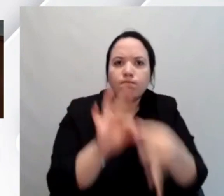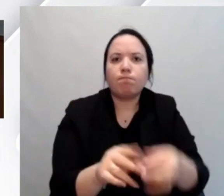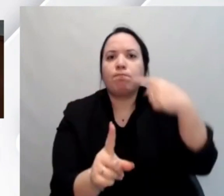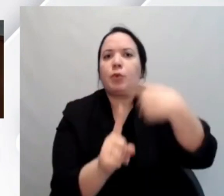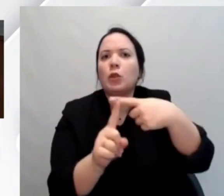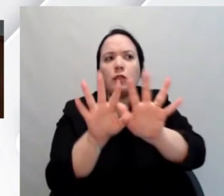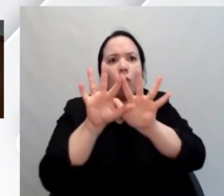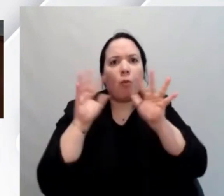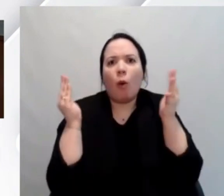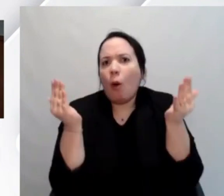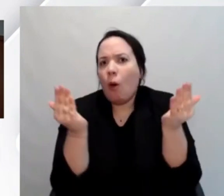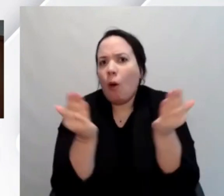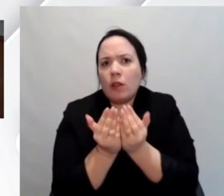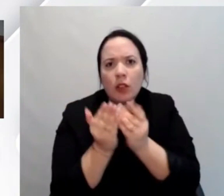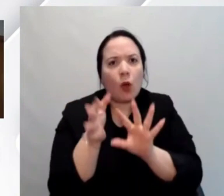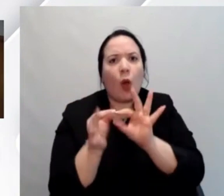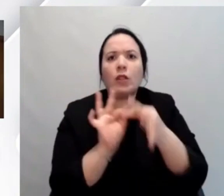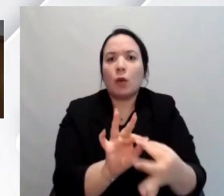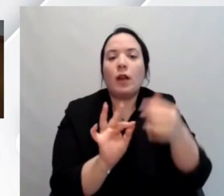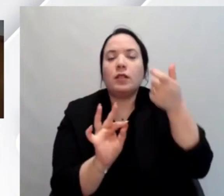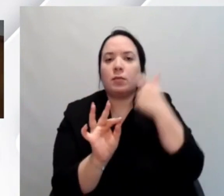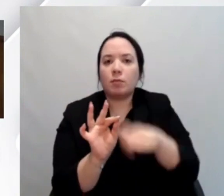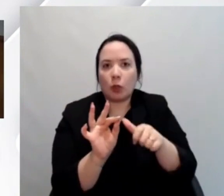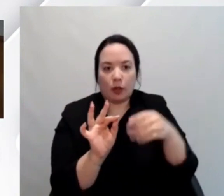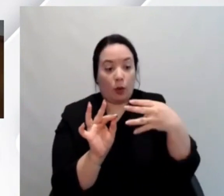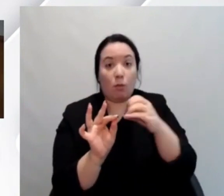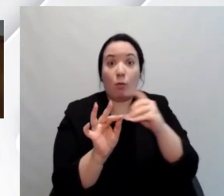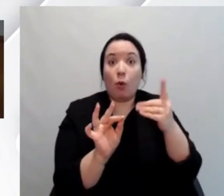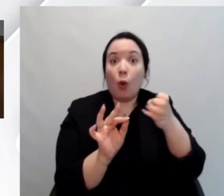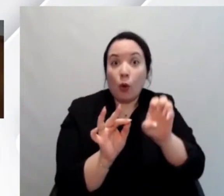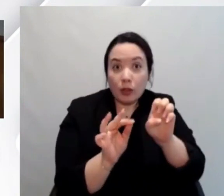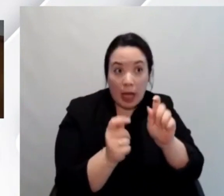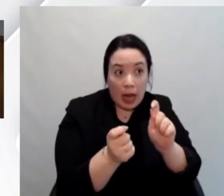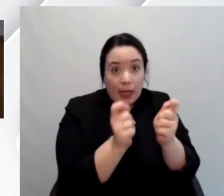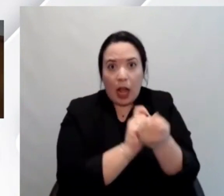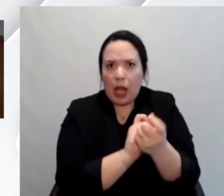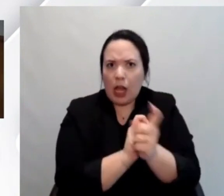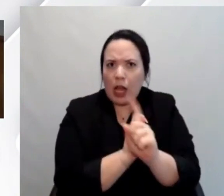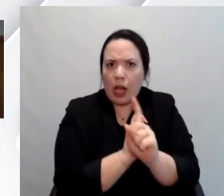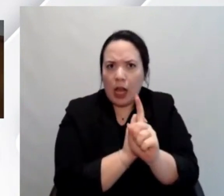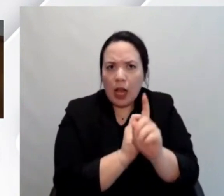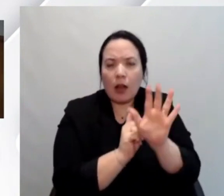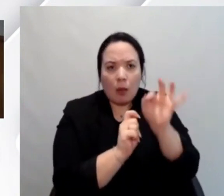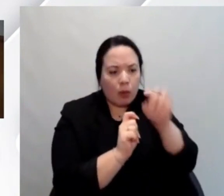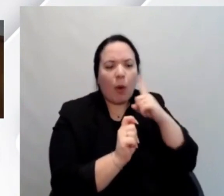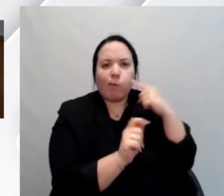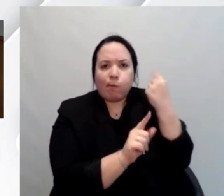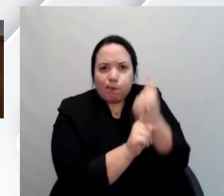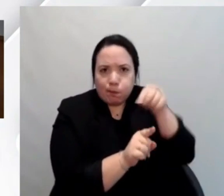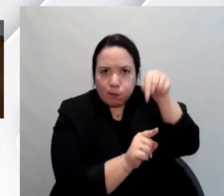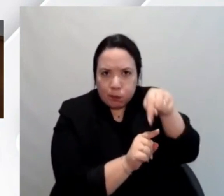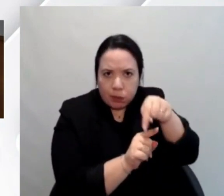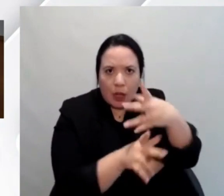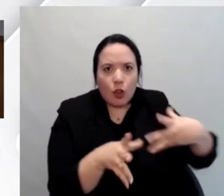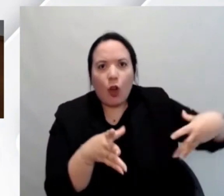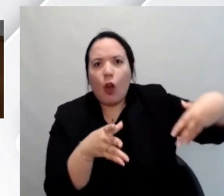sostanzialmente non è stata creata una versione alternativa di quel software, ma si è coinvolto in questa attività